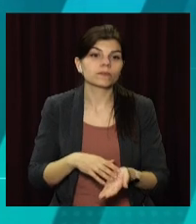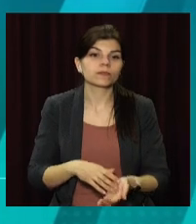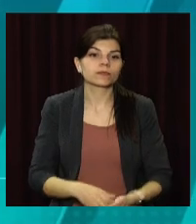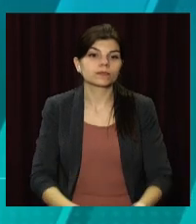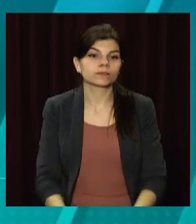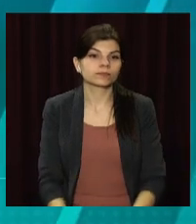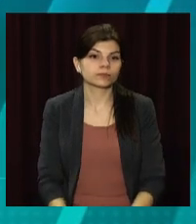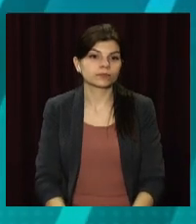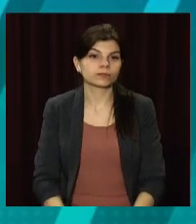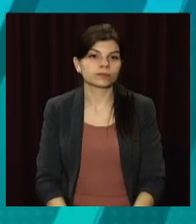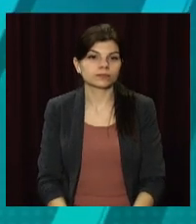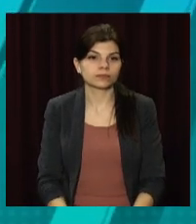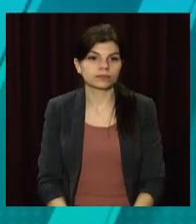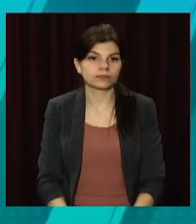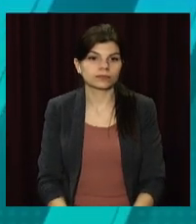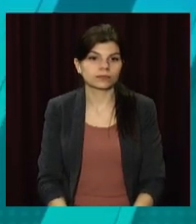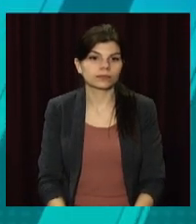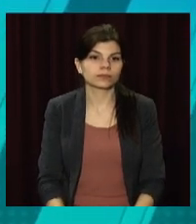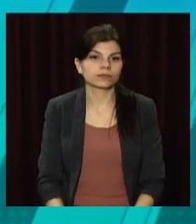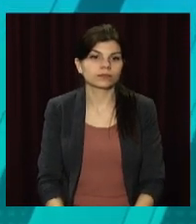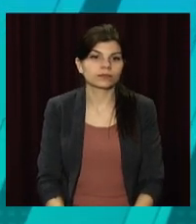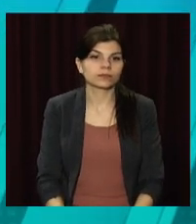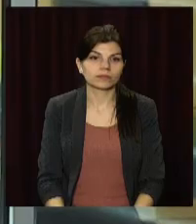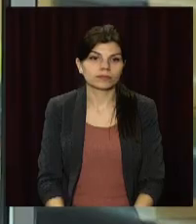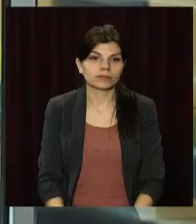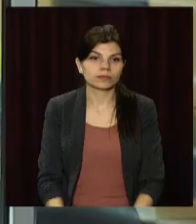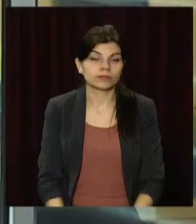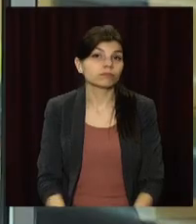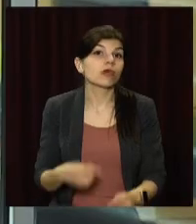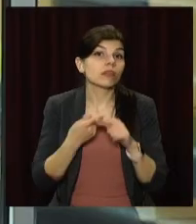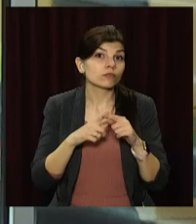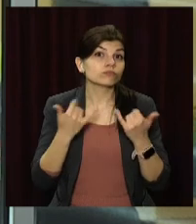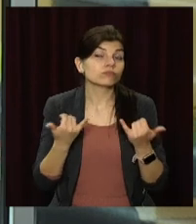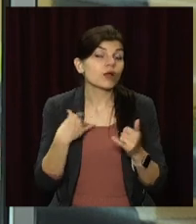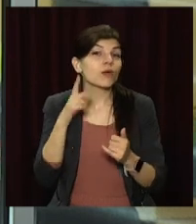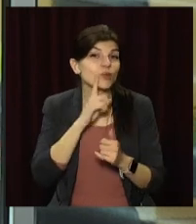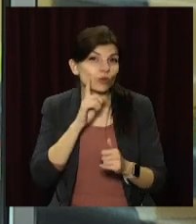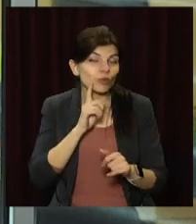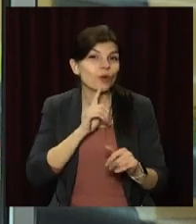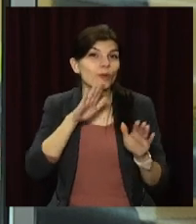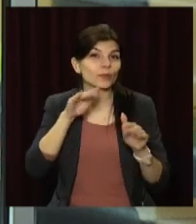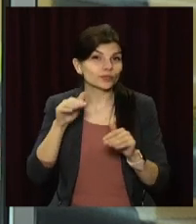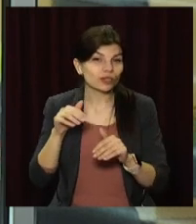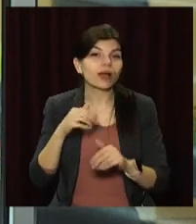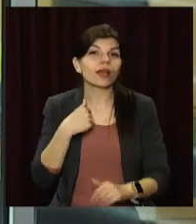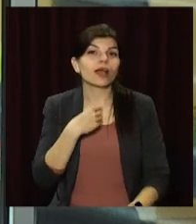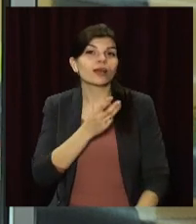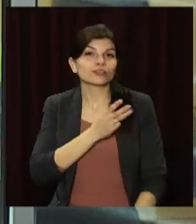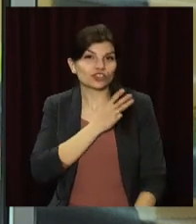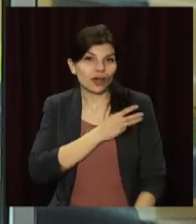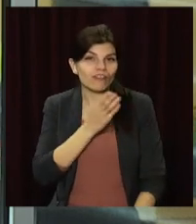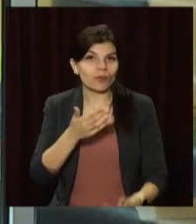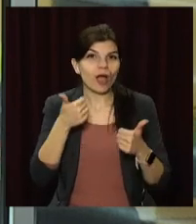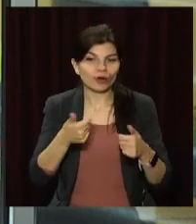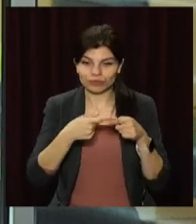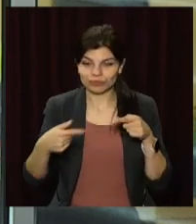Стриж, Сергій Язовський, Володимир Туркулець, OpenNews, телеканал «Відкритий». На цьому я з вами поки прощаюся. Бажаю гарного продовження дня